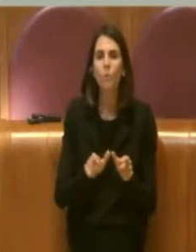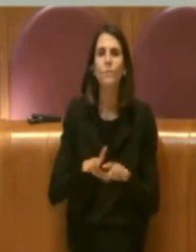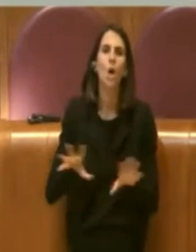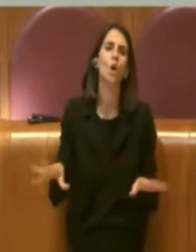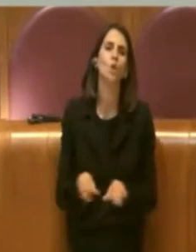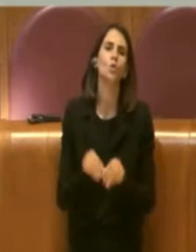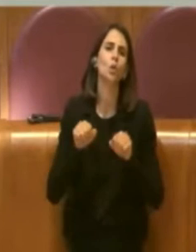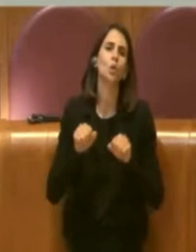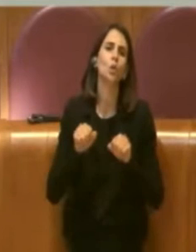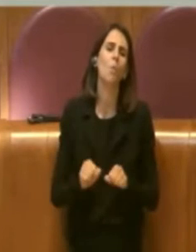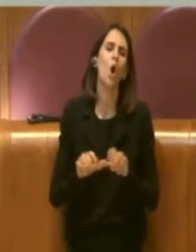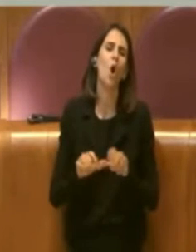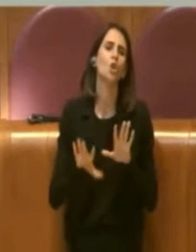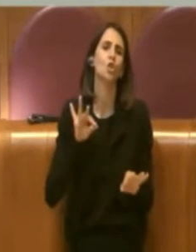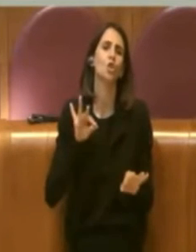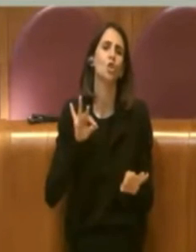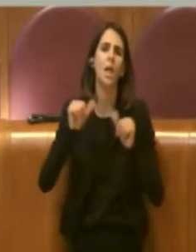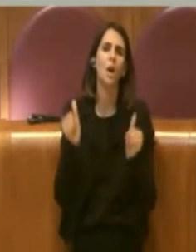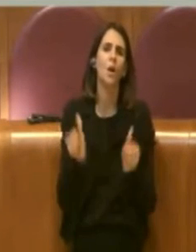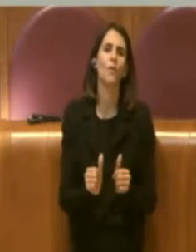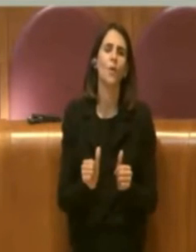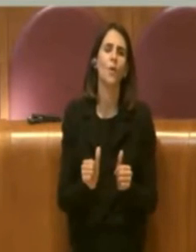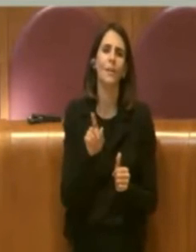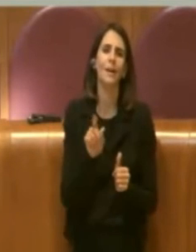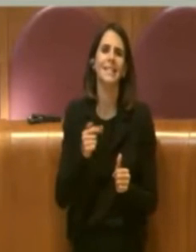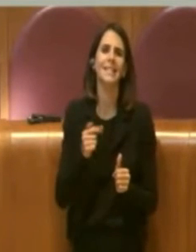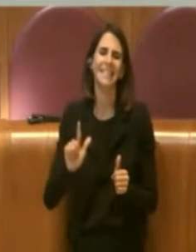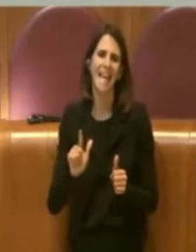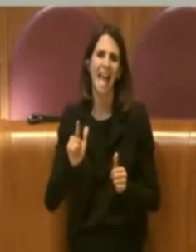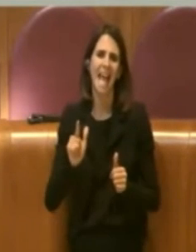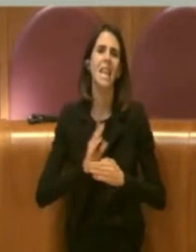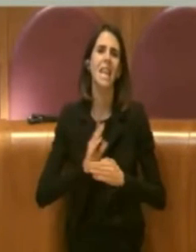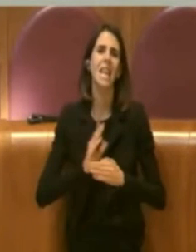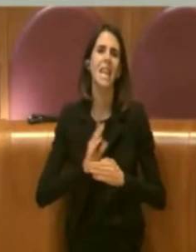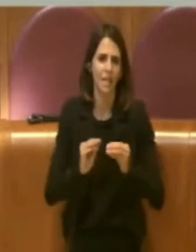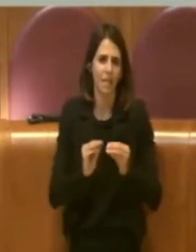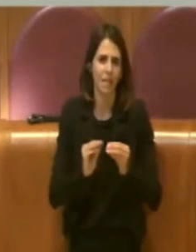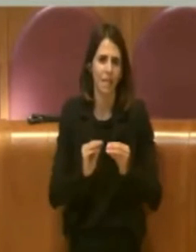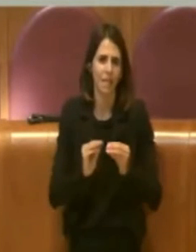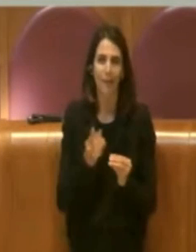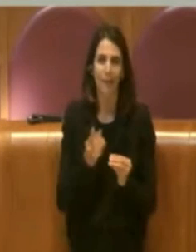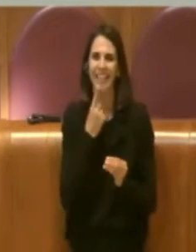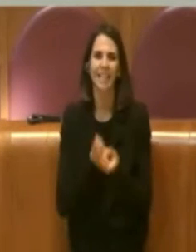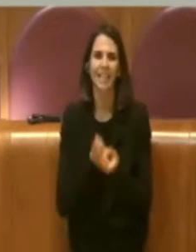accesso alla ZTL per gli NCC di altri comuni. Grazie.